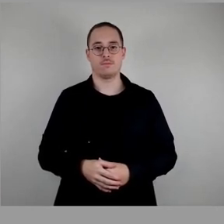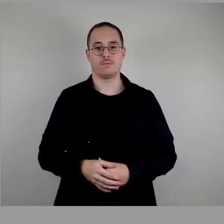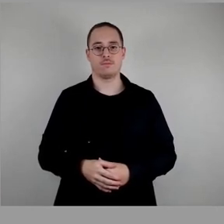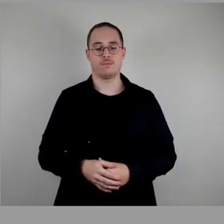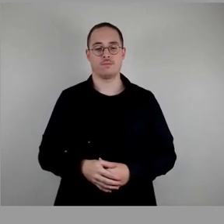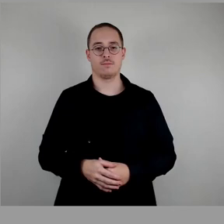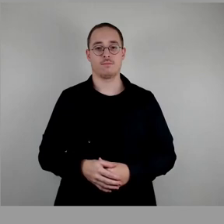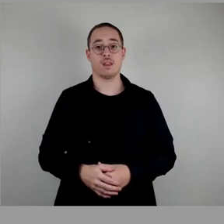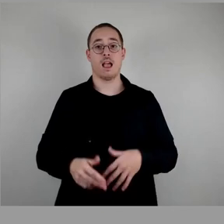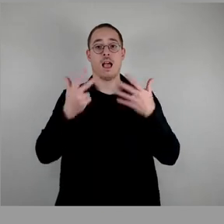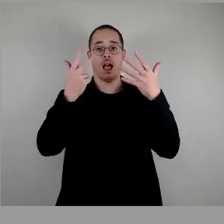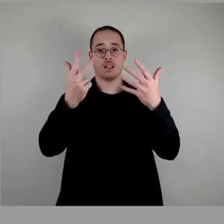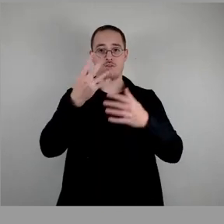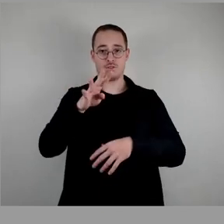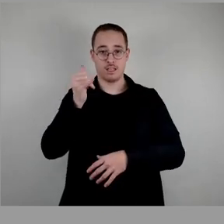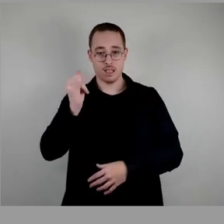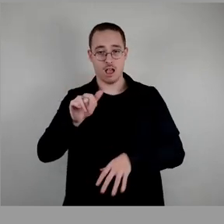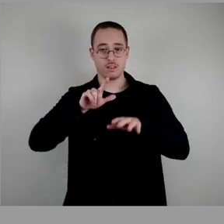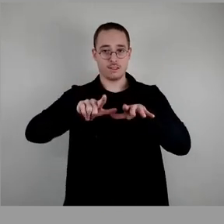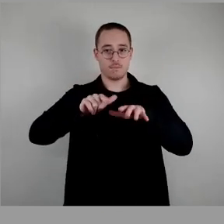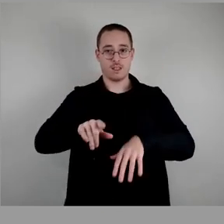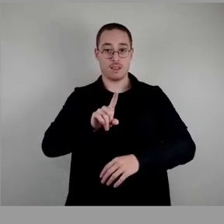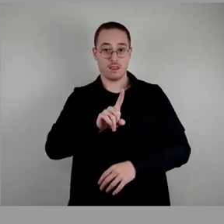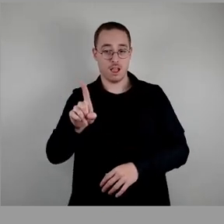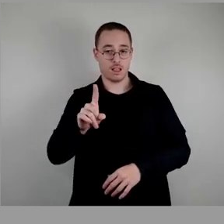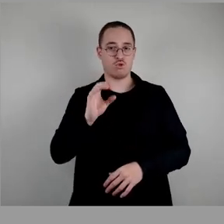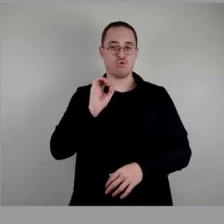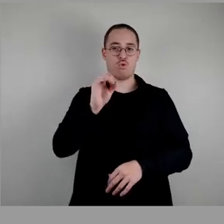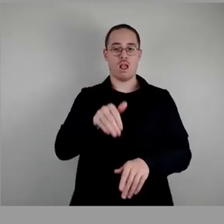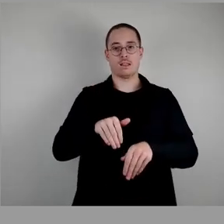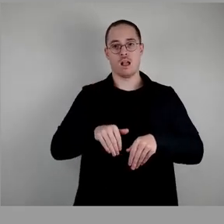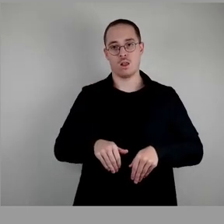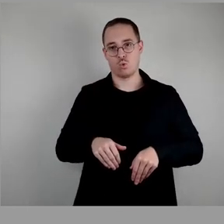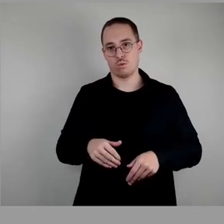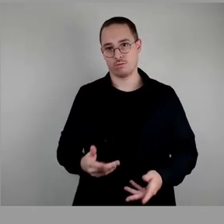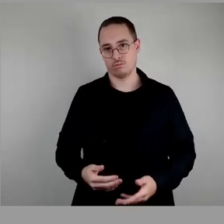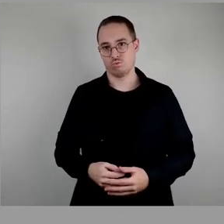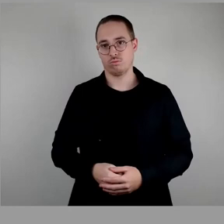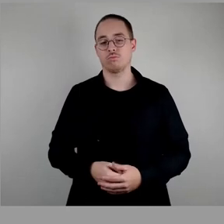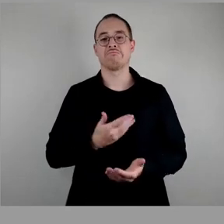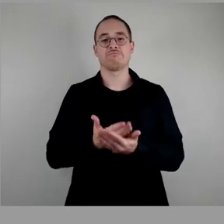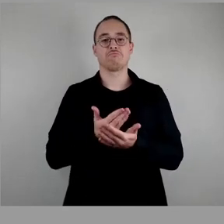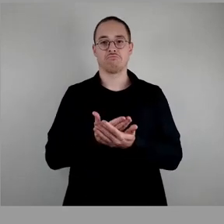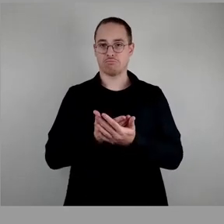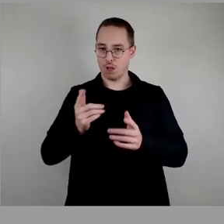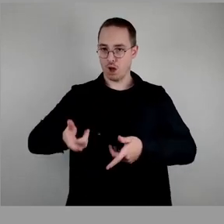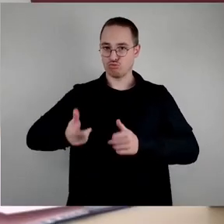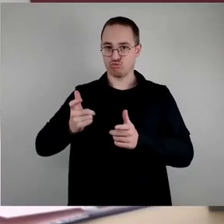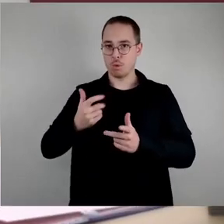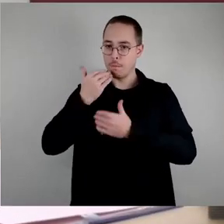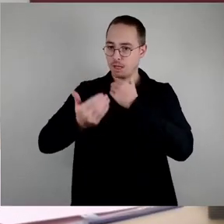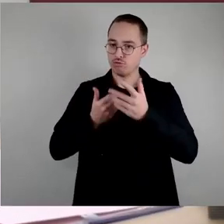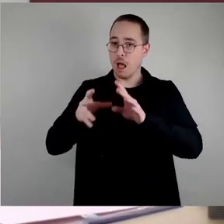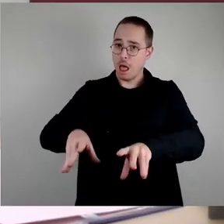48, 17, nein, keine Enthaltung. Damit ist der Ausschussbericht angenommen und